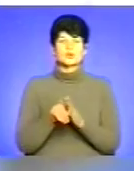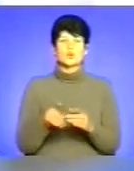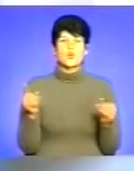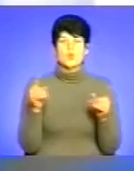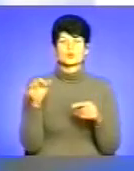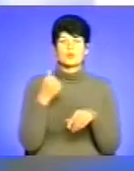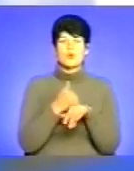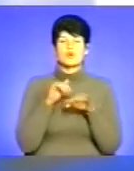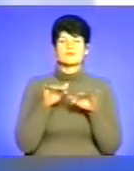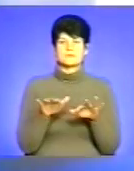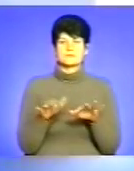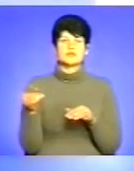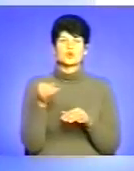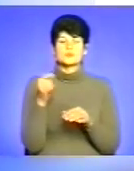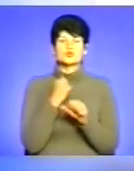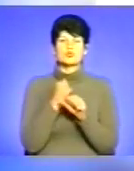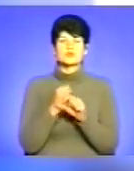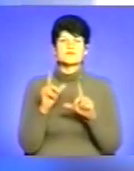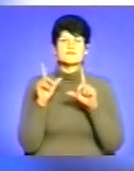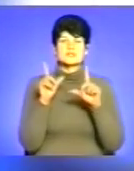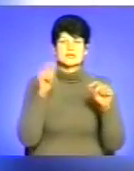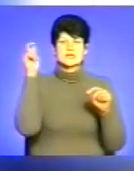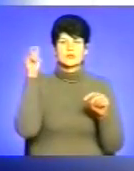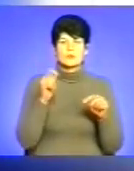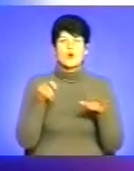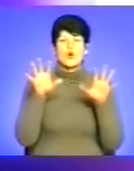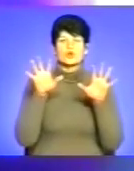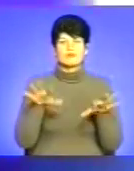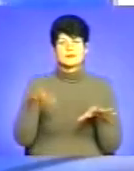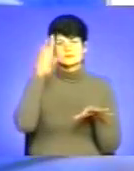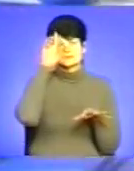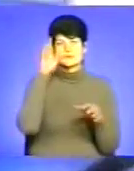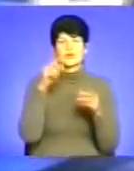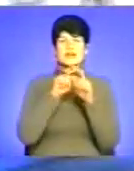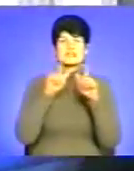На Тернопільщині з робочим візитом перебувала голова Казначейства України